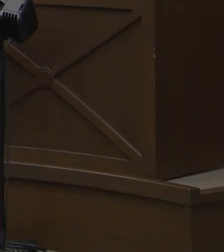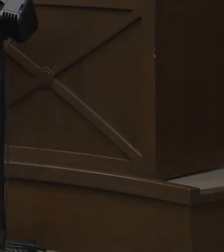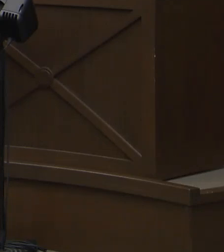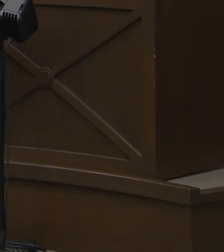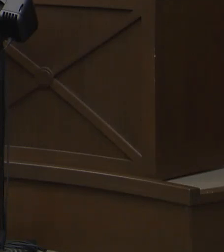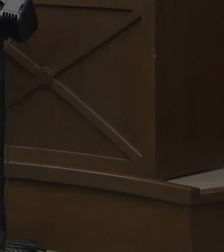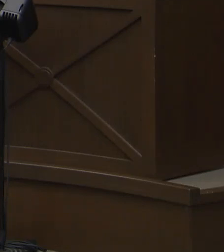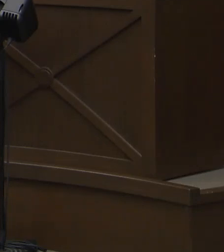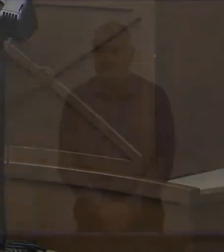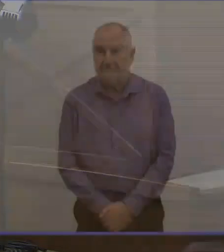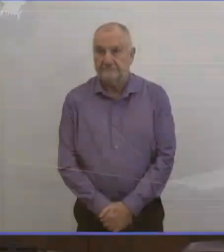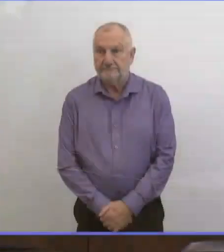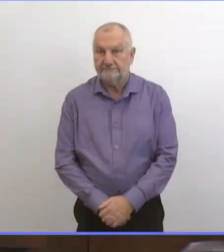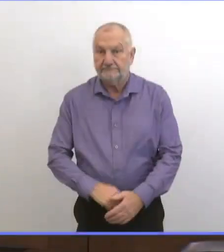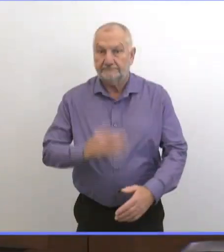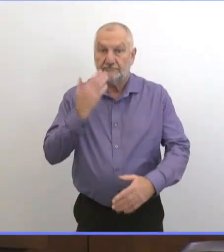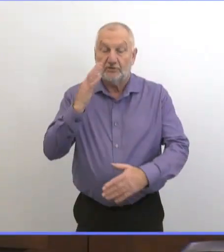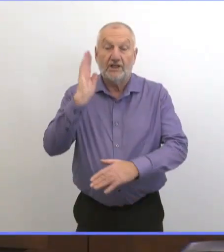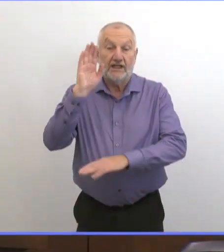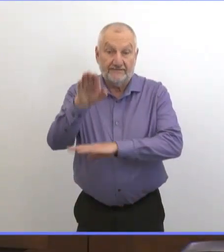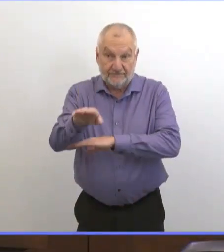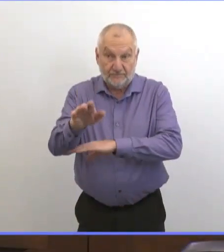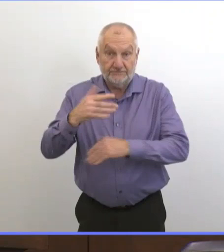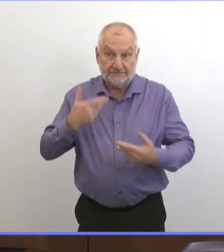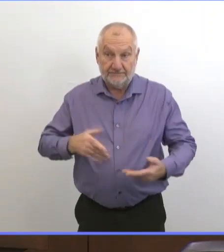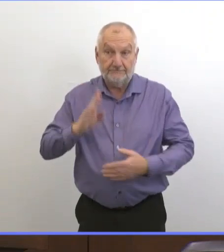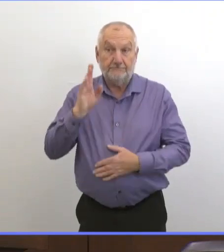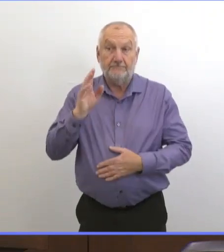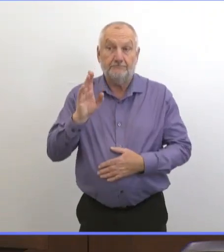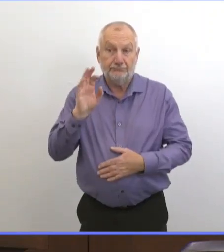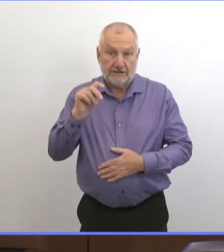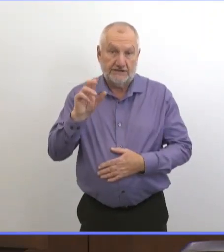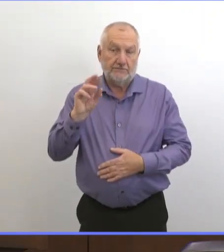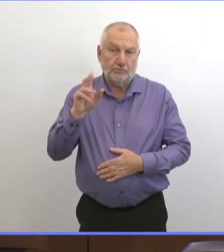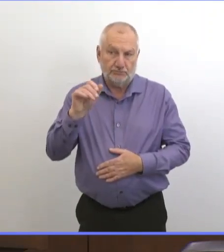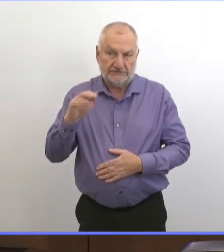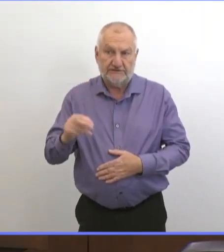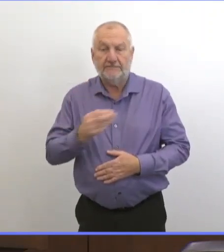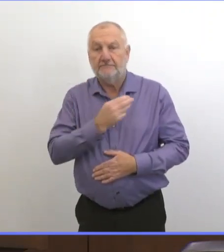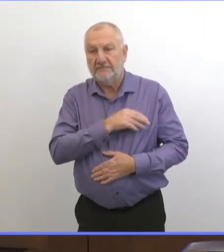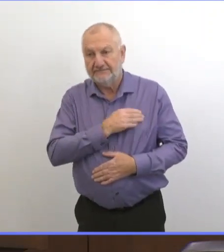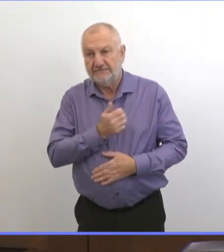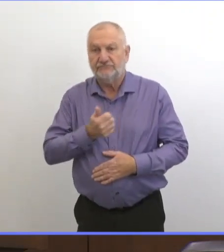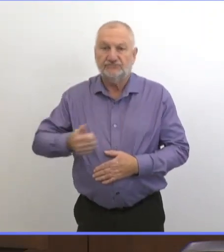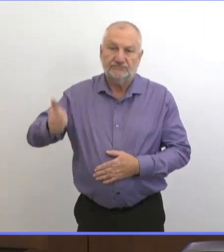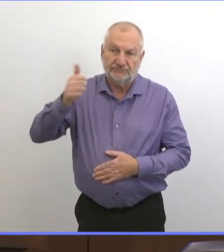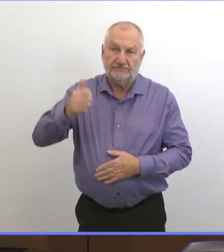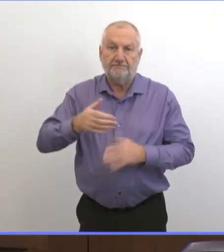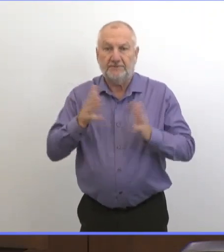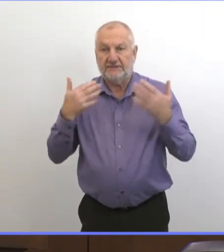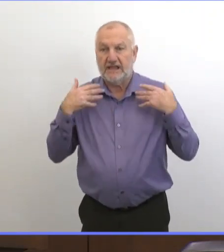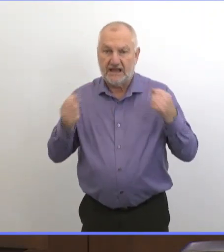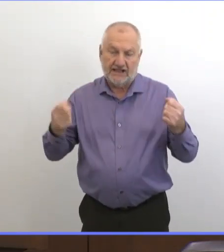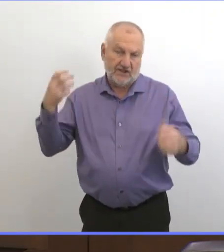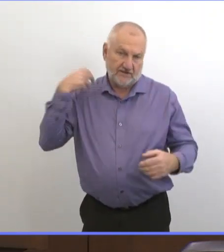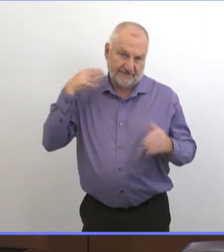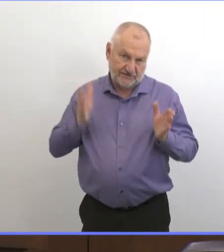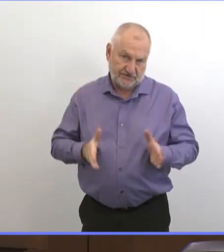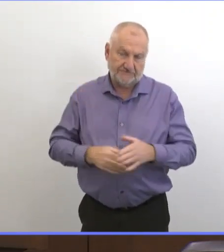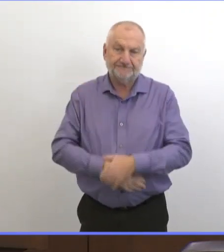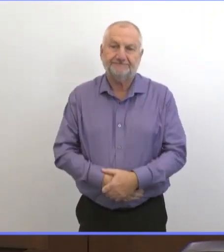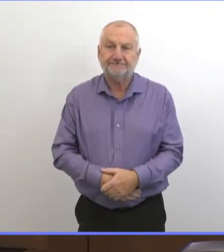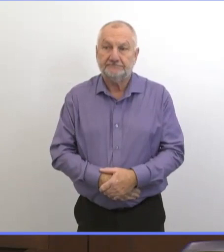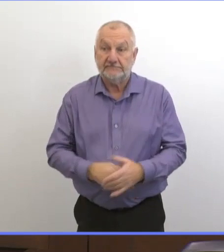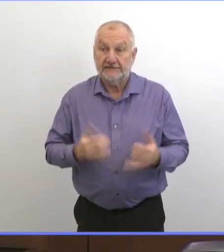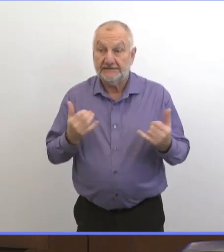Bonjour, je suis Brent Roussel, médecin hygiéniste en chef du Manitoba. Aujourd'hui, nous signalons 10 décès additionnels